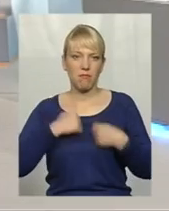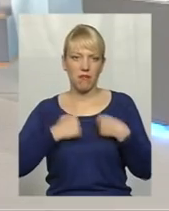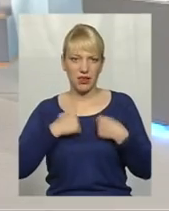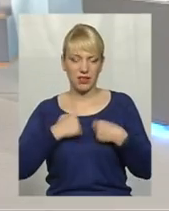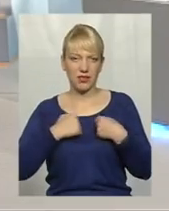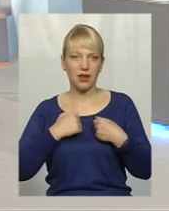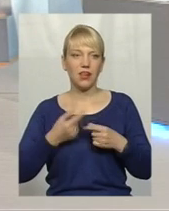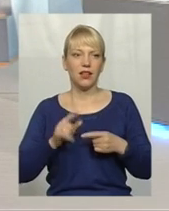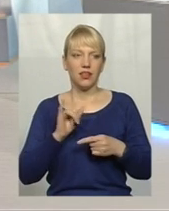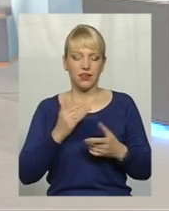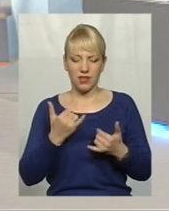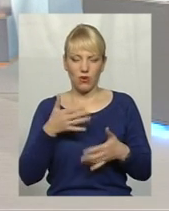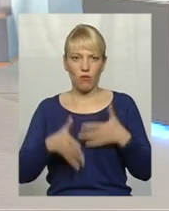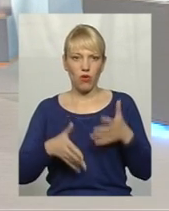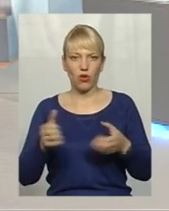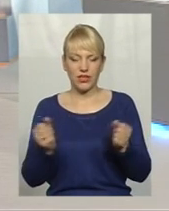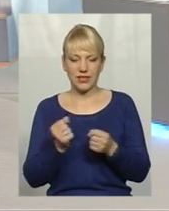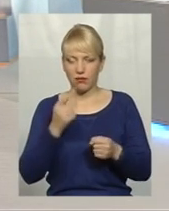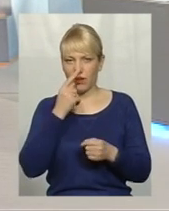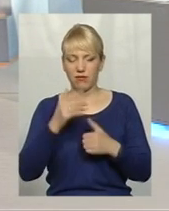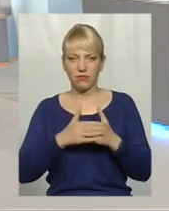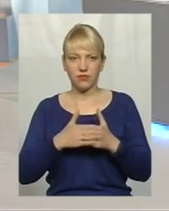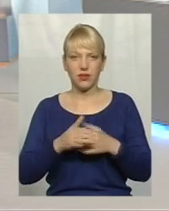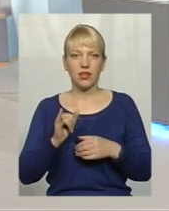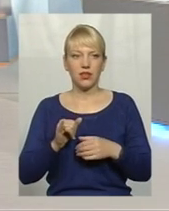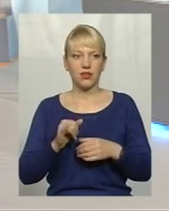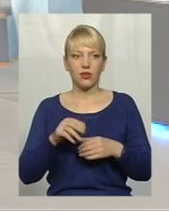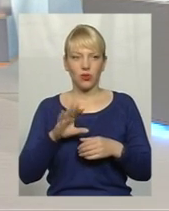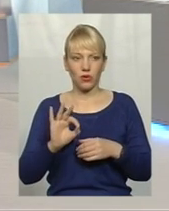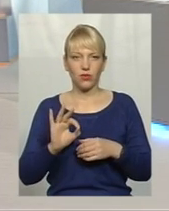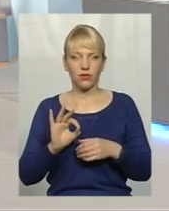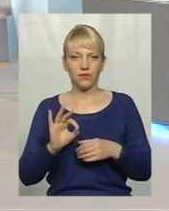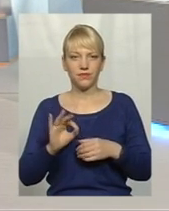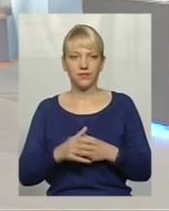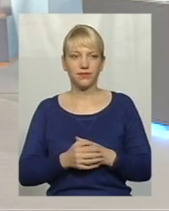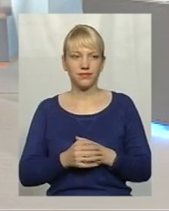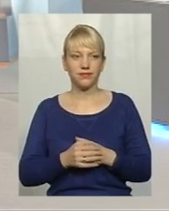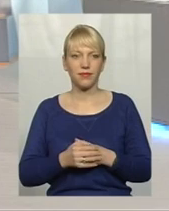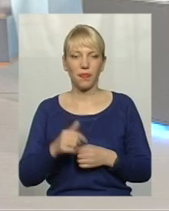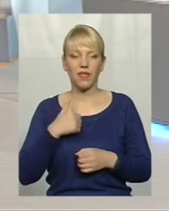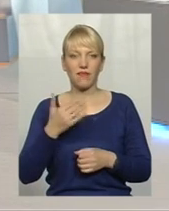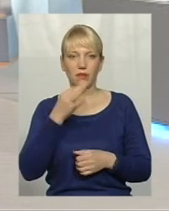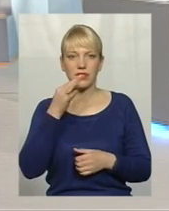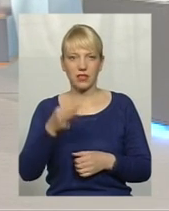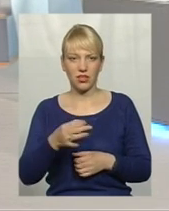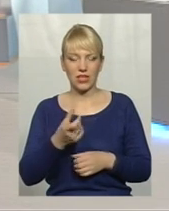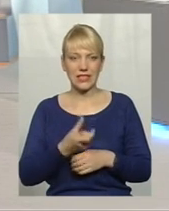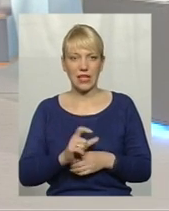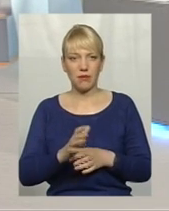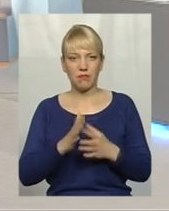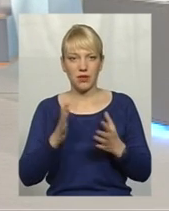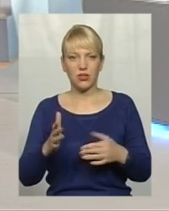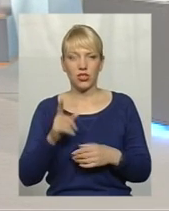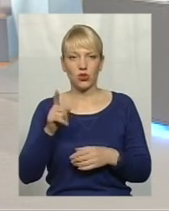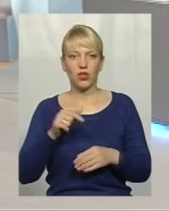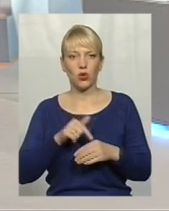зима, ну, на носу зима зараз таке, то, ну, я вам скажу, що саме більше – це до